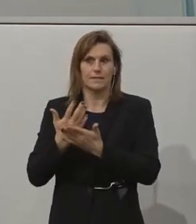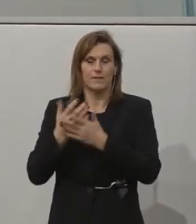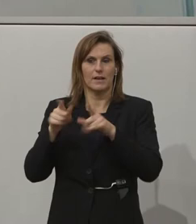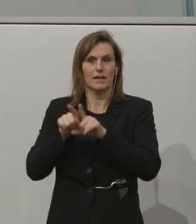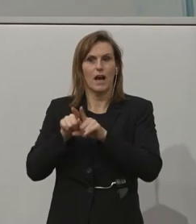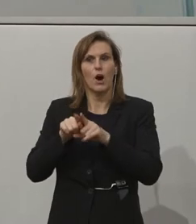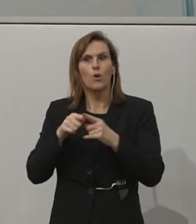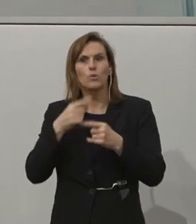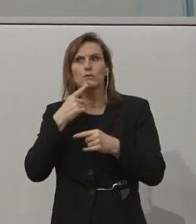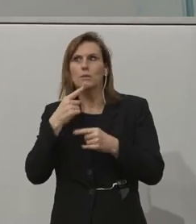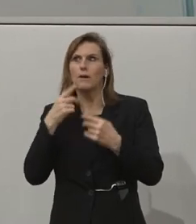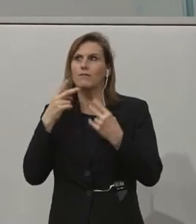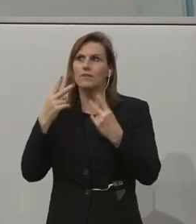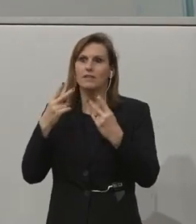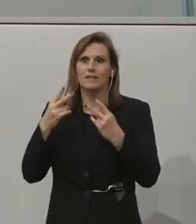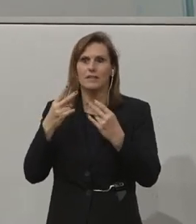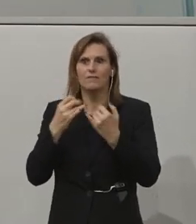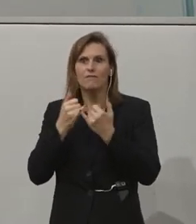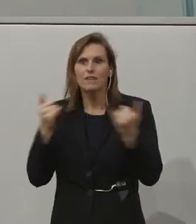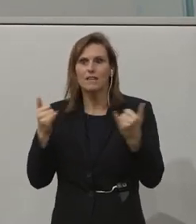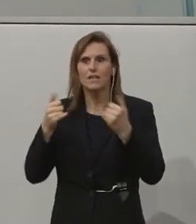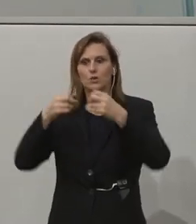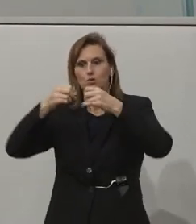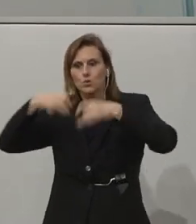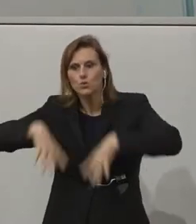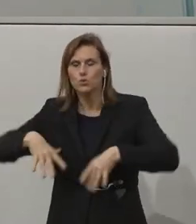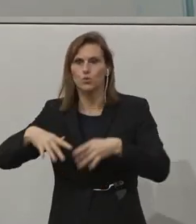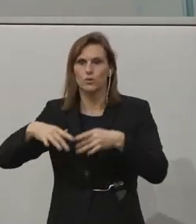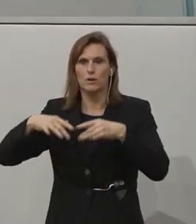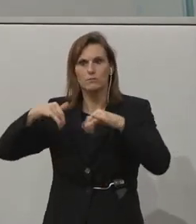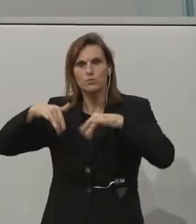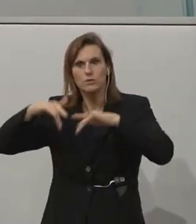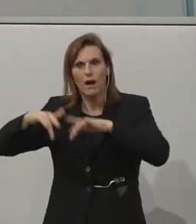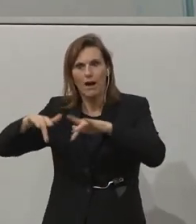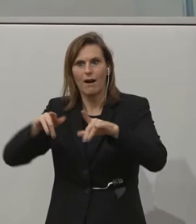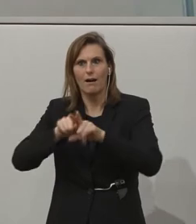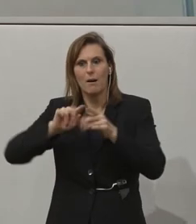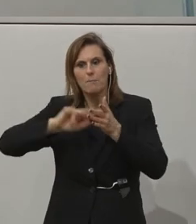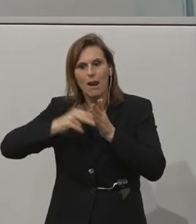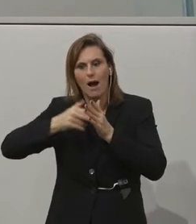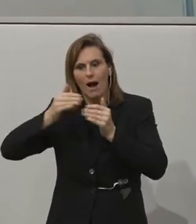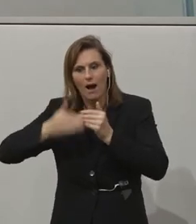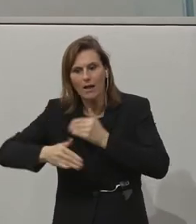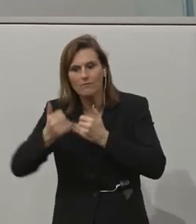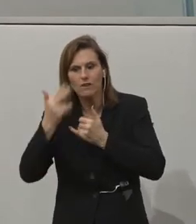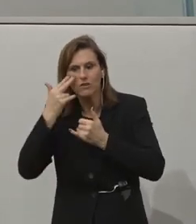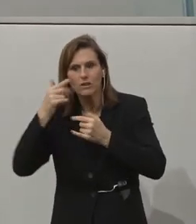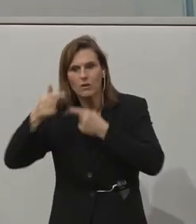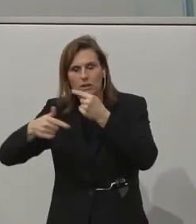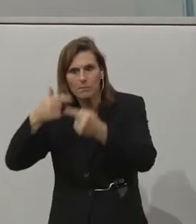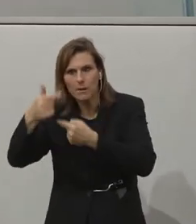place to plan the role, as I said, to plan the role around the person. And to support